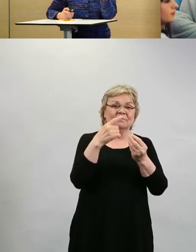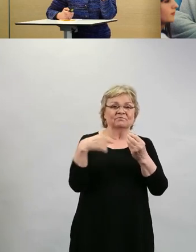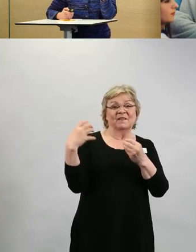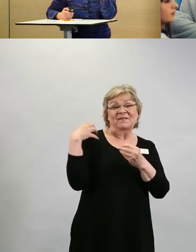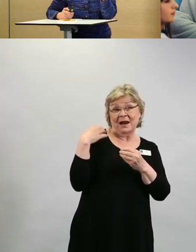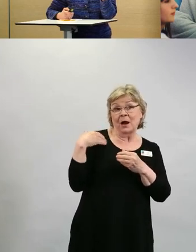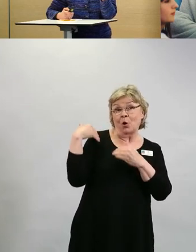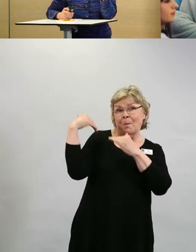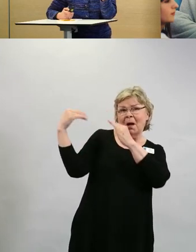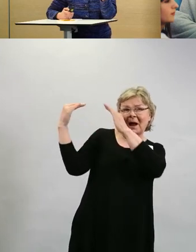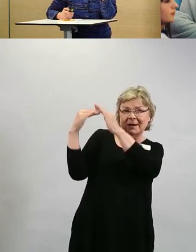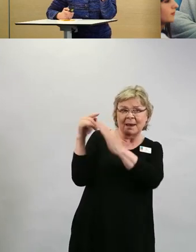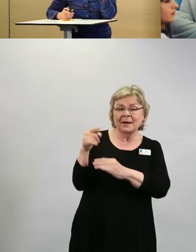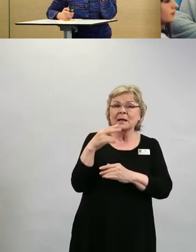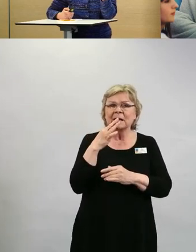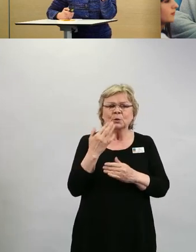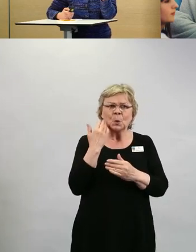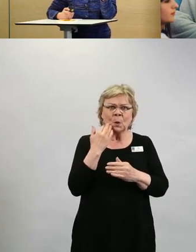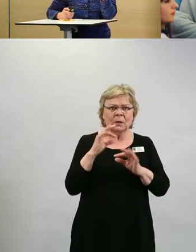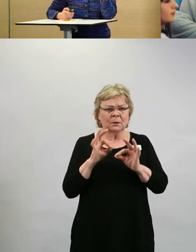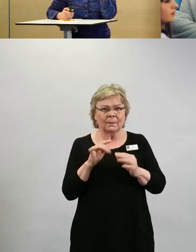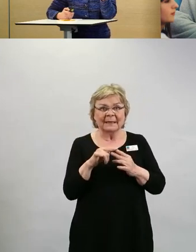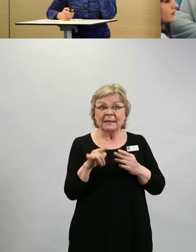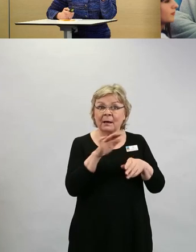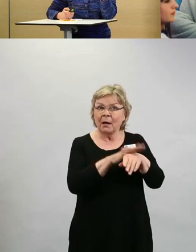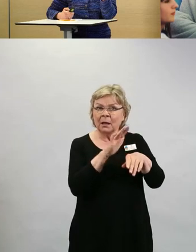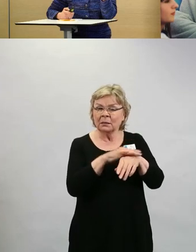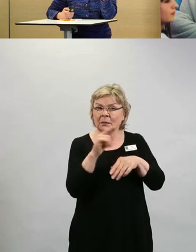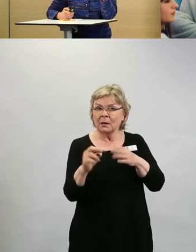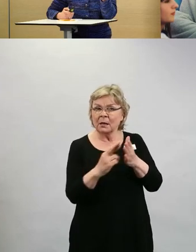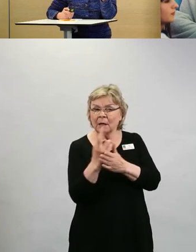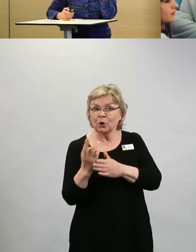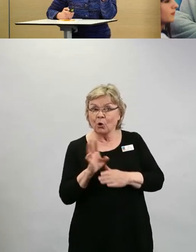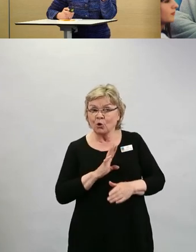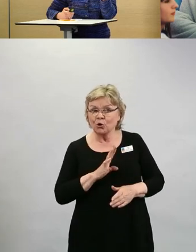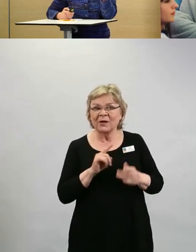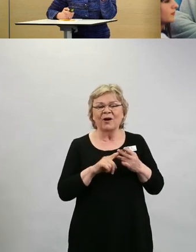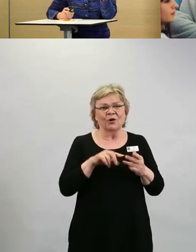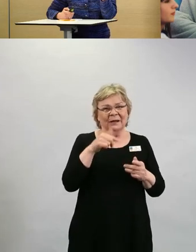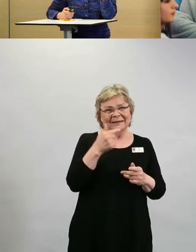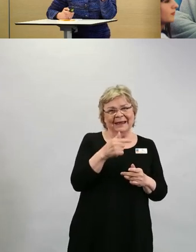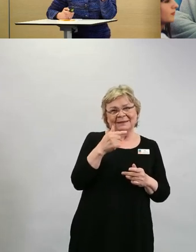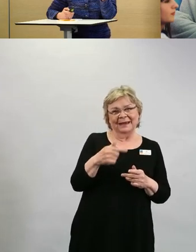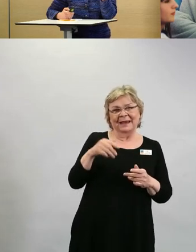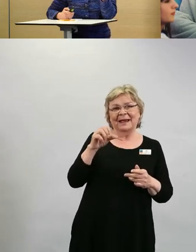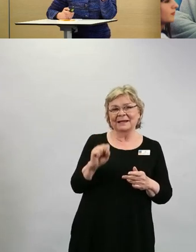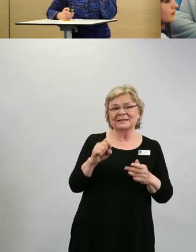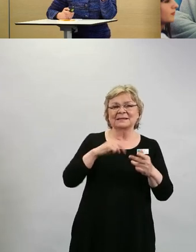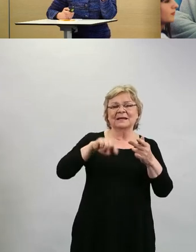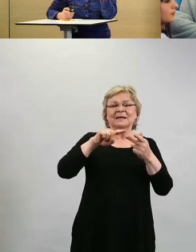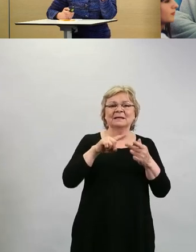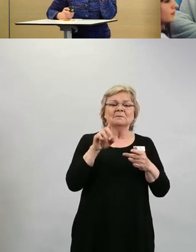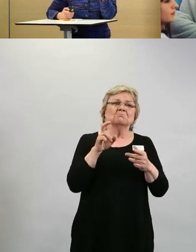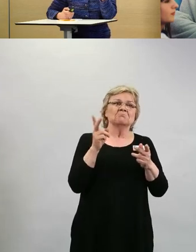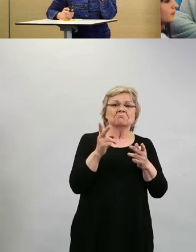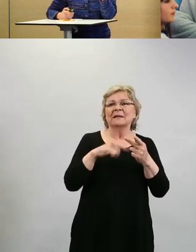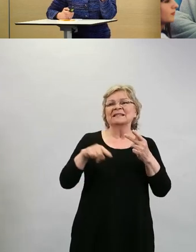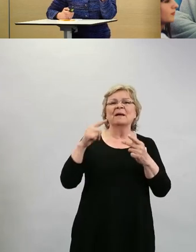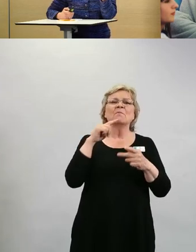perjantaina niistä sen haittareaktioista. Siihen myöskin liittyy tämmöinen TTS, tromboottinen ja trombositopeninen